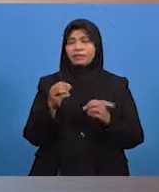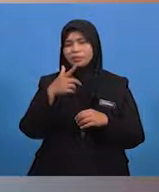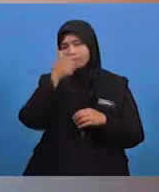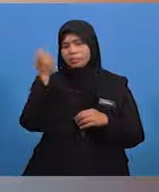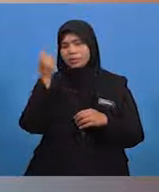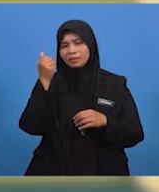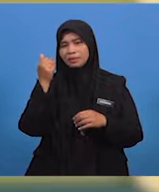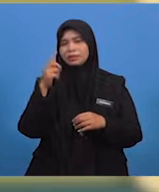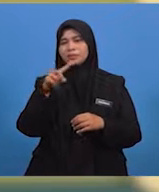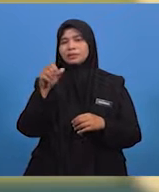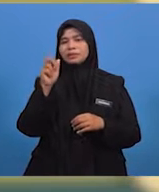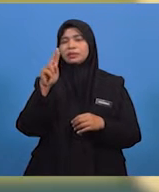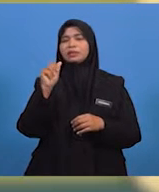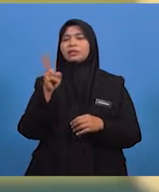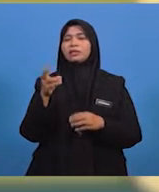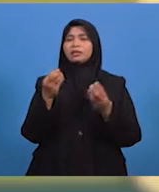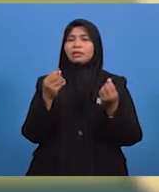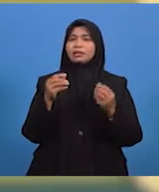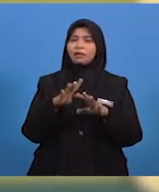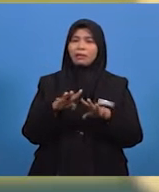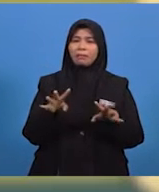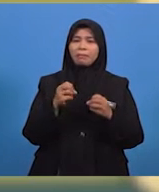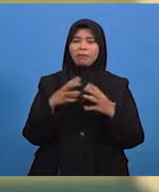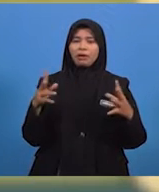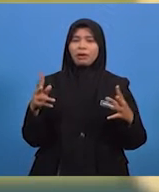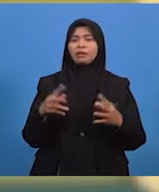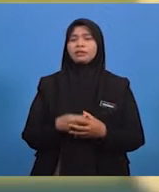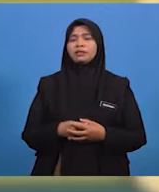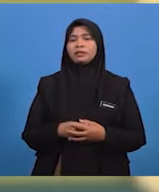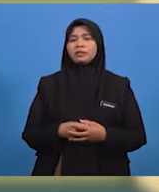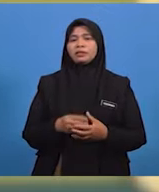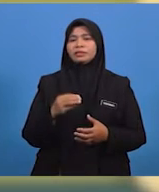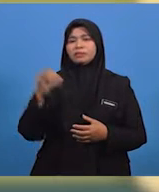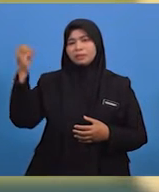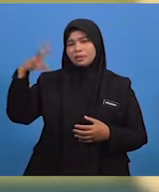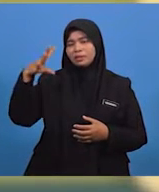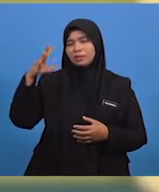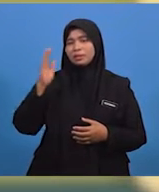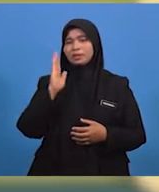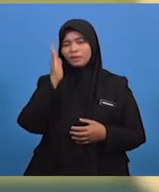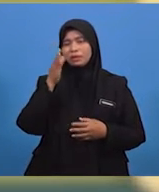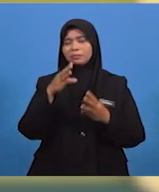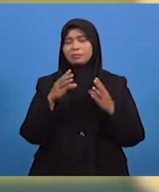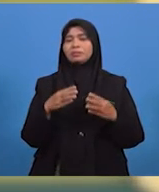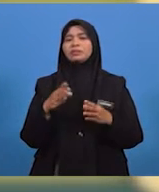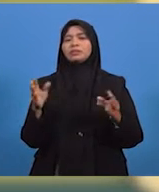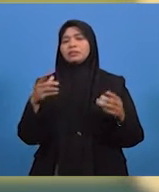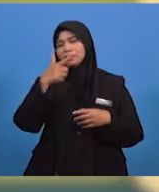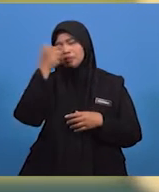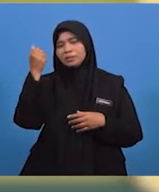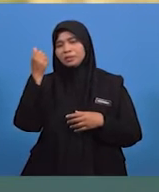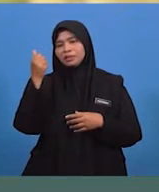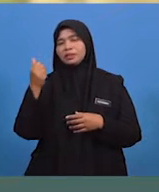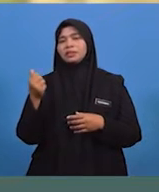Sinaran cahaya matahari pula mengeringkan tanah dan menyebabkan lapisan tanah mengecut.